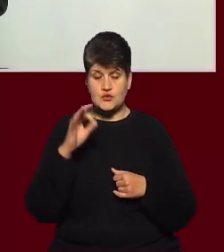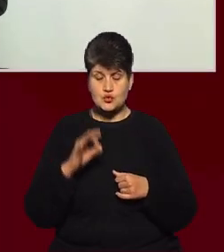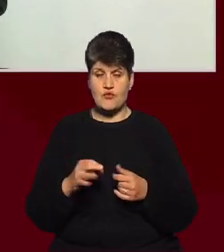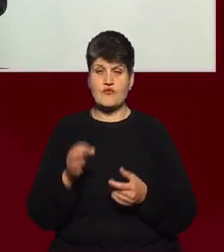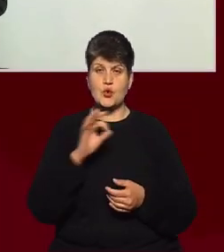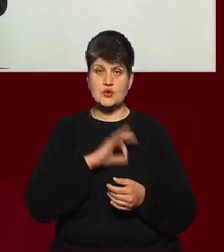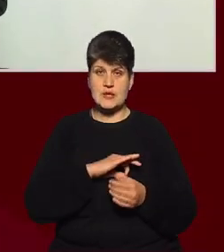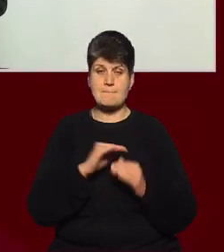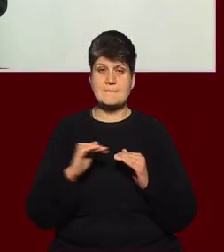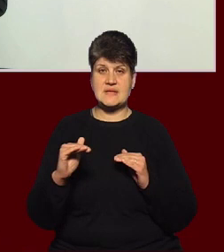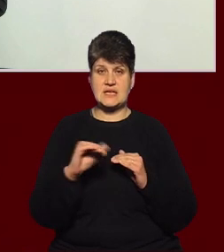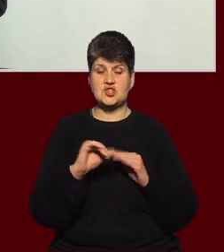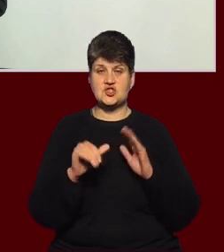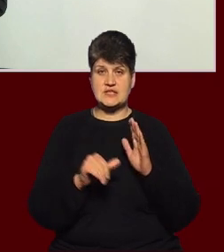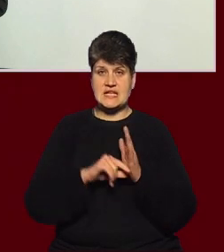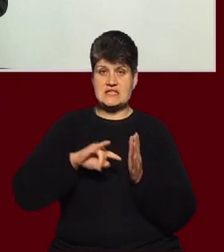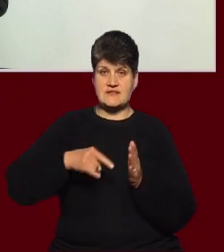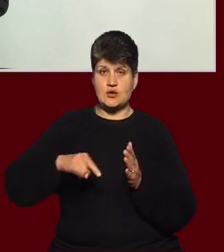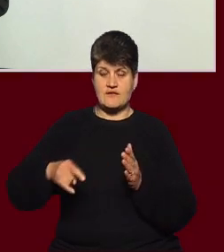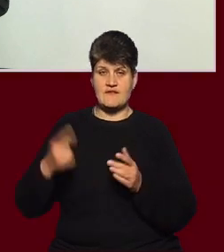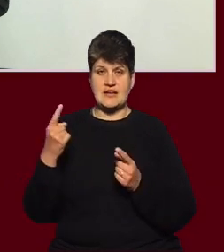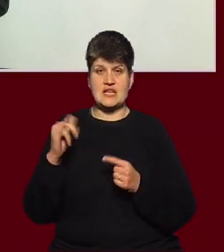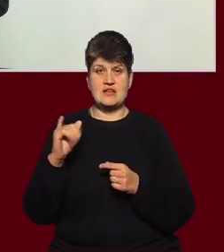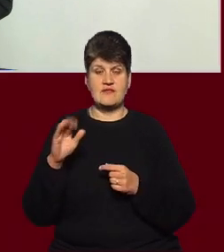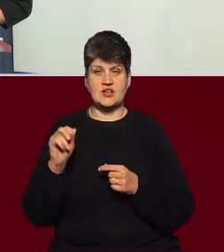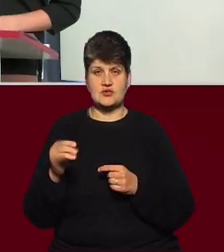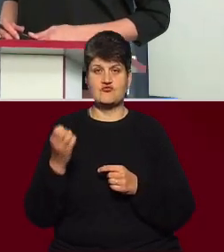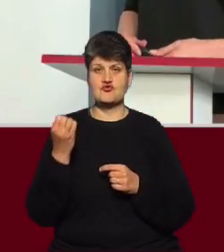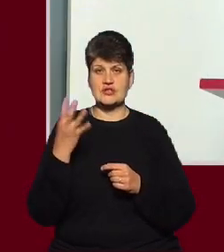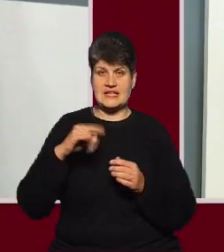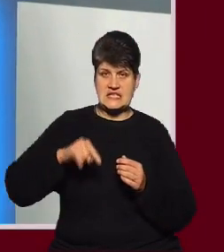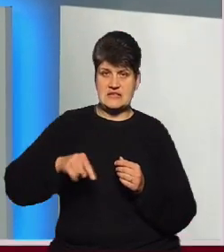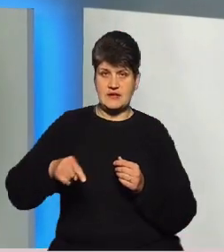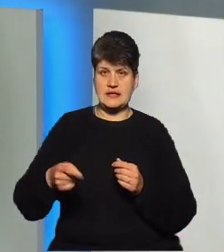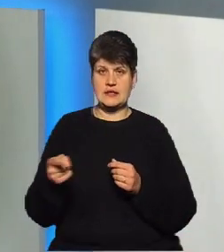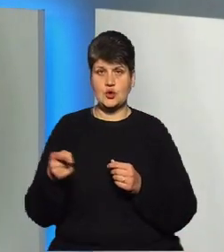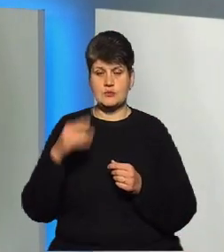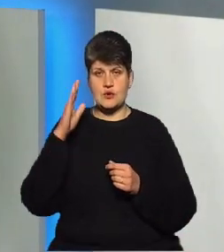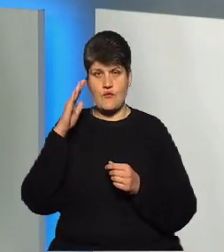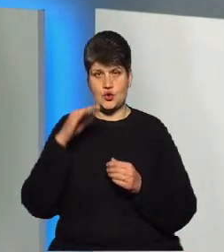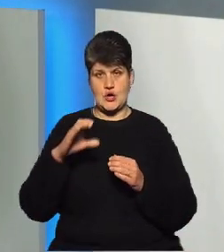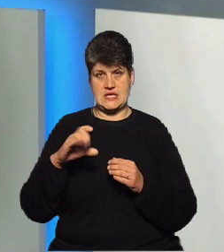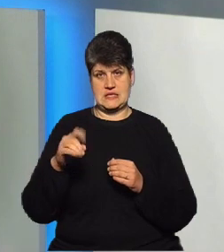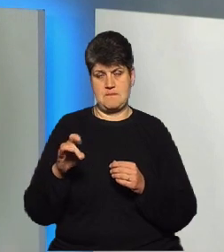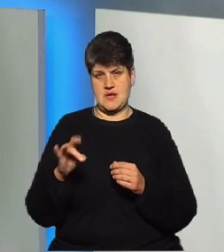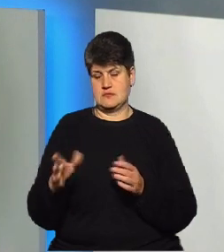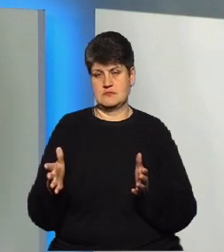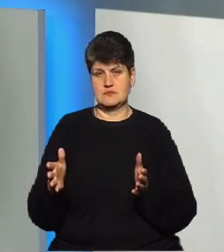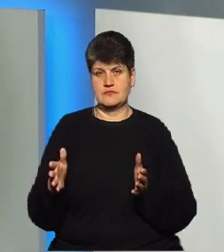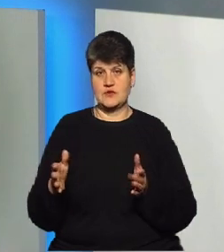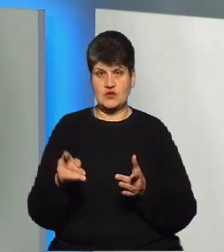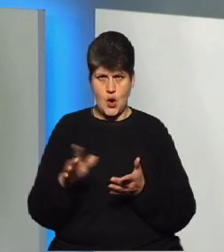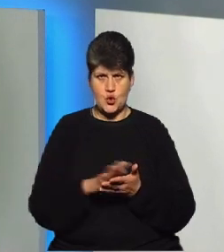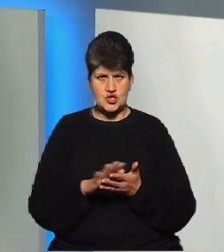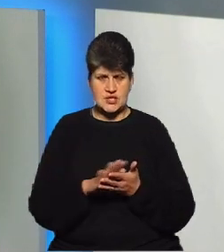16 свідловин є на Верхньовачівському водозаборі, 14 свідловин на Тернопільському водозаборі. Тобто воно очищається і